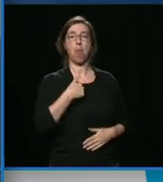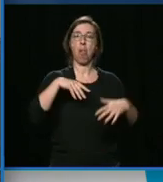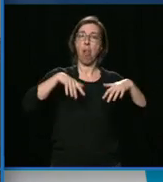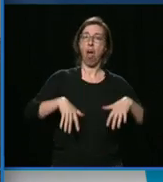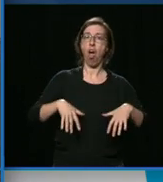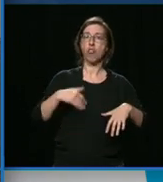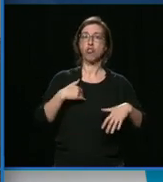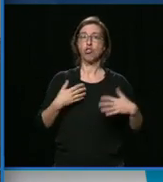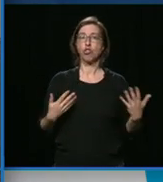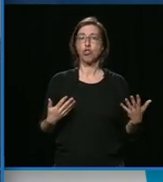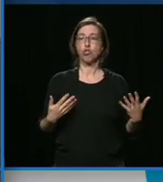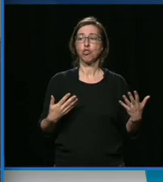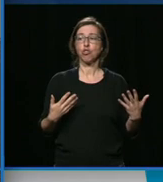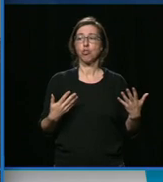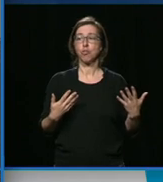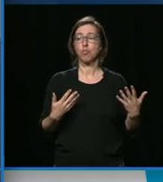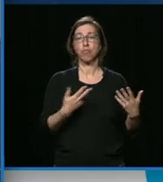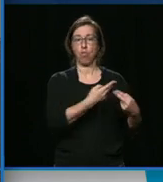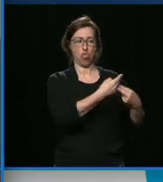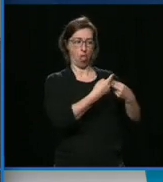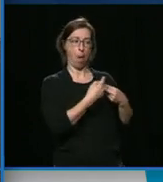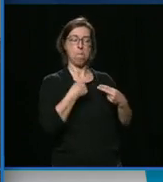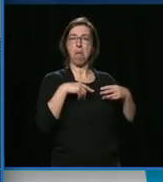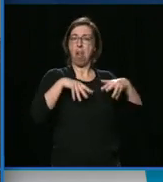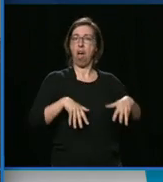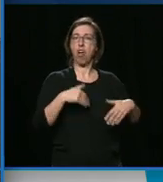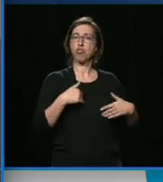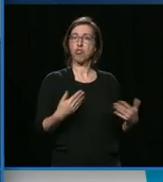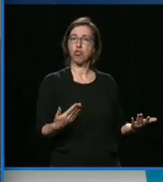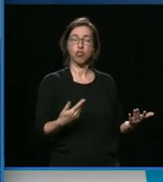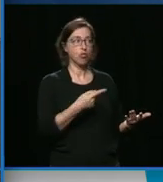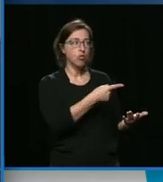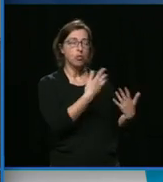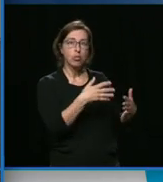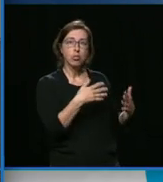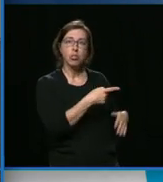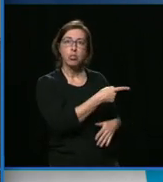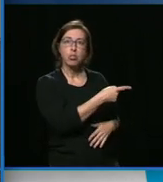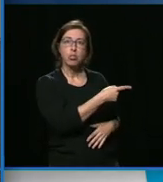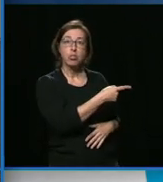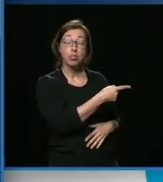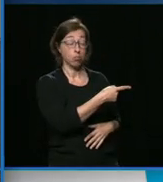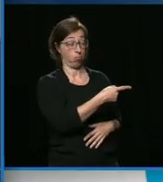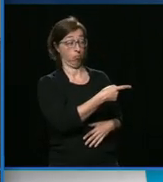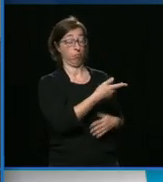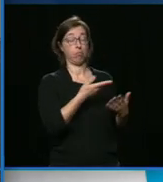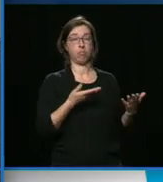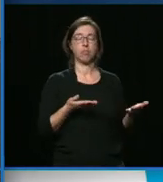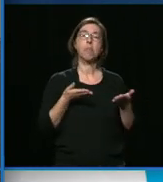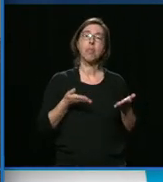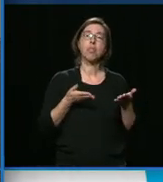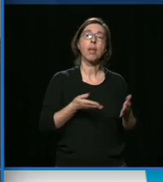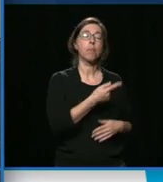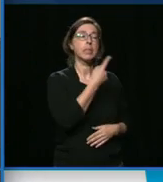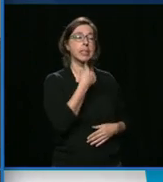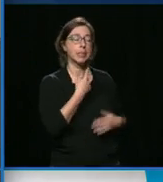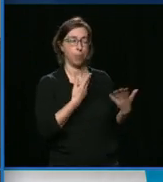Là, aujourd'hui, il vient nous dire, est-ce qu'il y une condition pour le tramway de Québec?